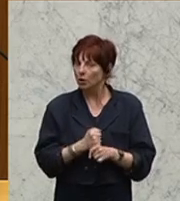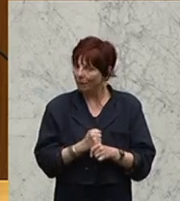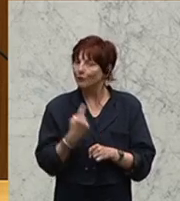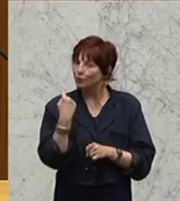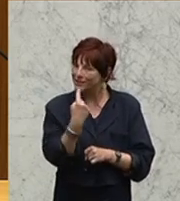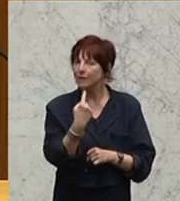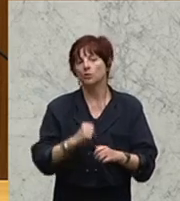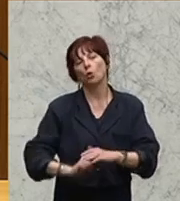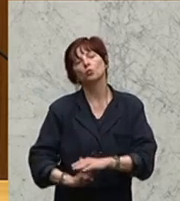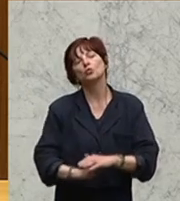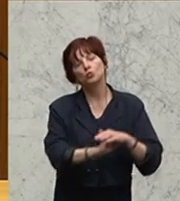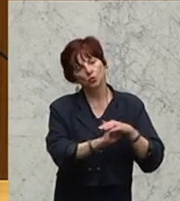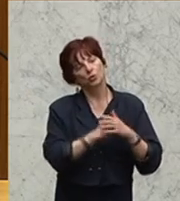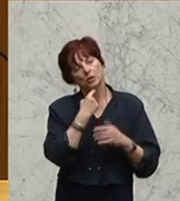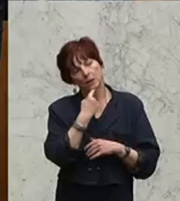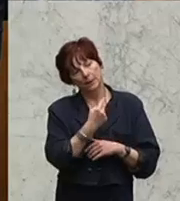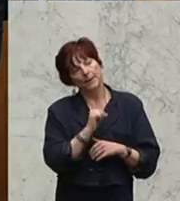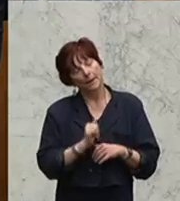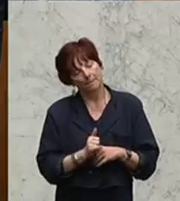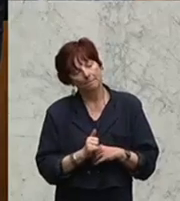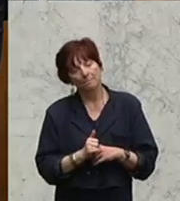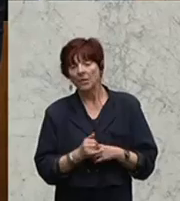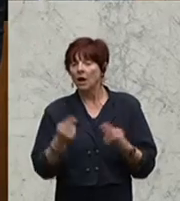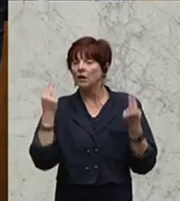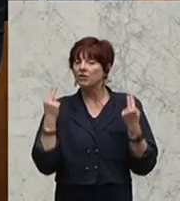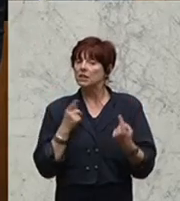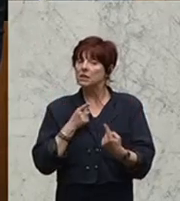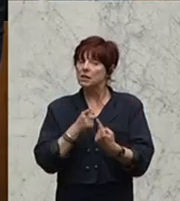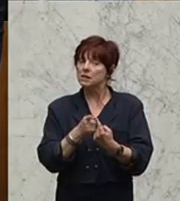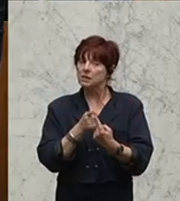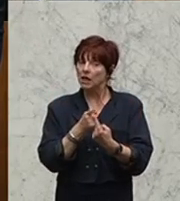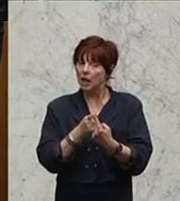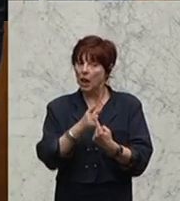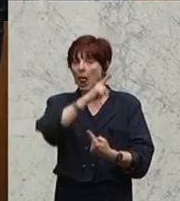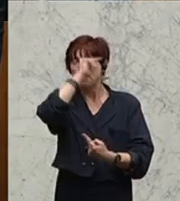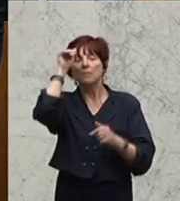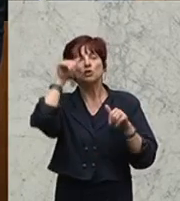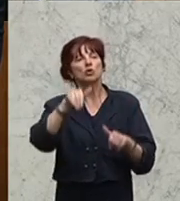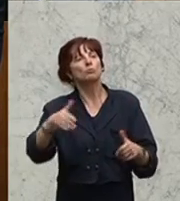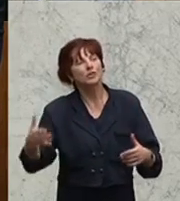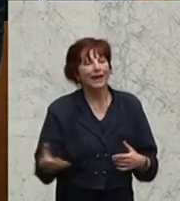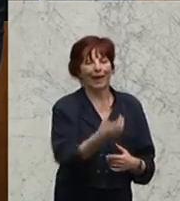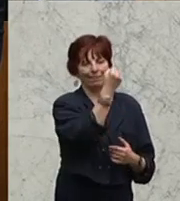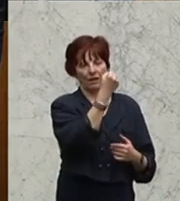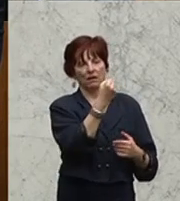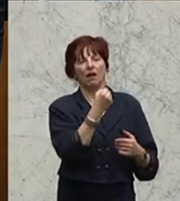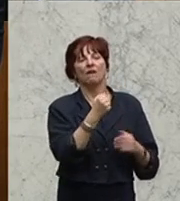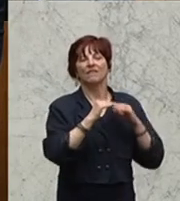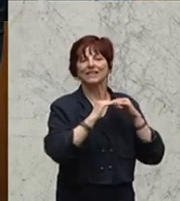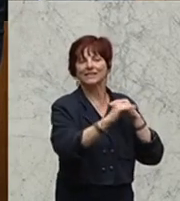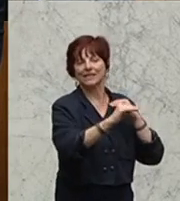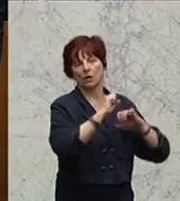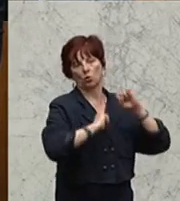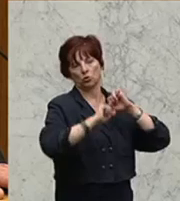Ausdruck gebracht. Das wichtigste Ziel muss die Rettung der Menschen aus der Seenot sein. Wir dürfen